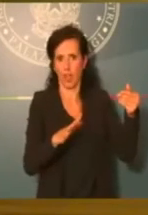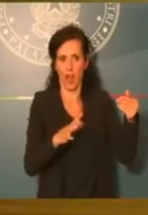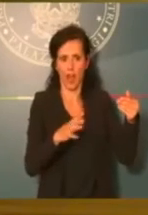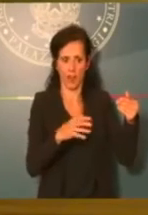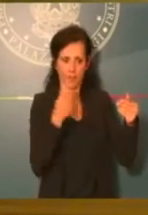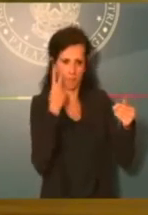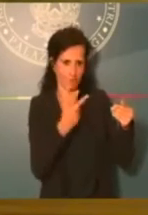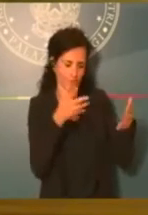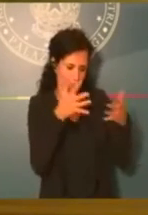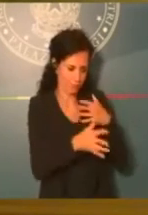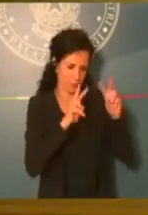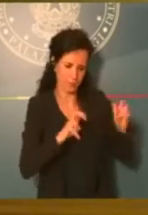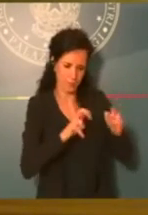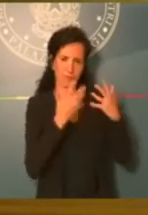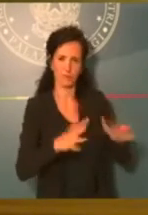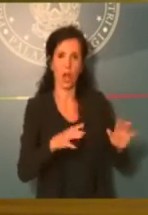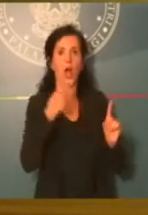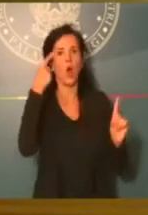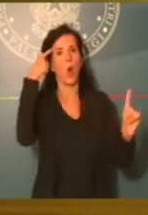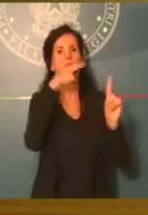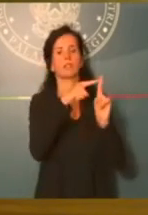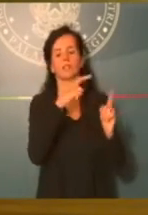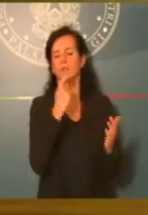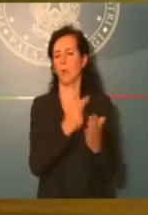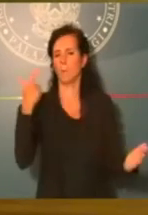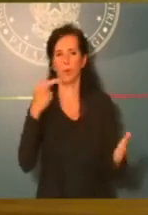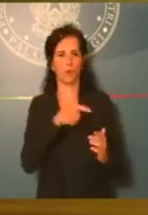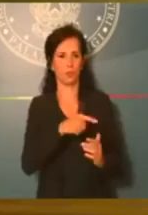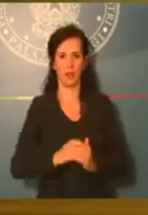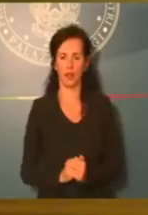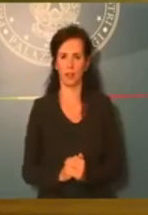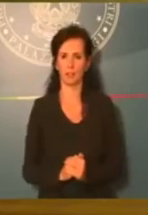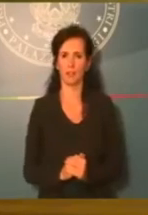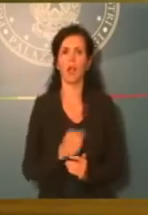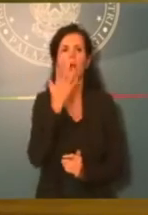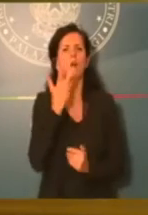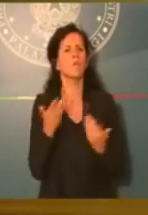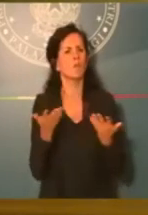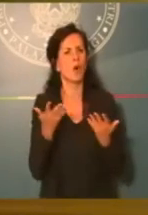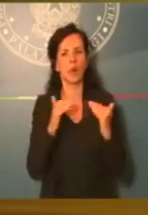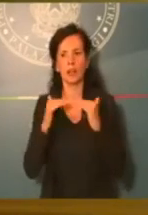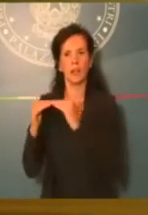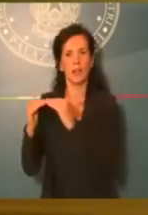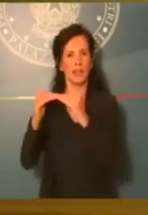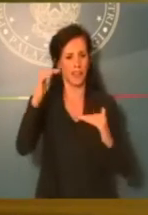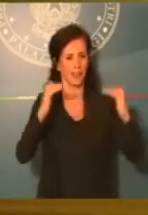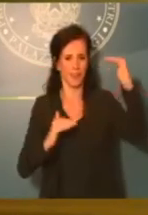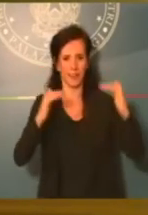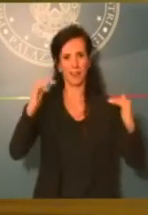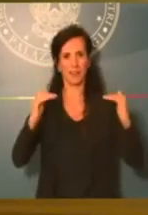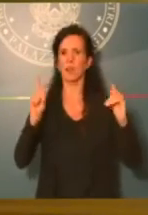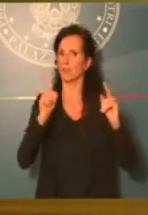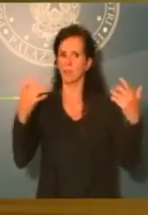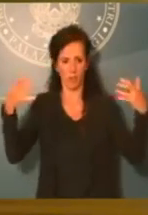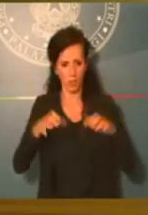obiettivo fondamentale, ridurre le disuguaglianze tra nord e sud e tra